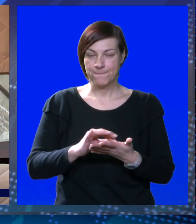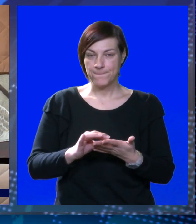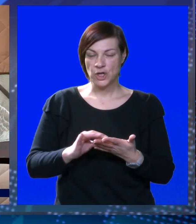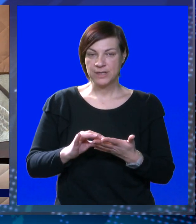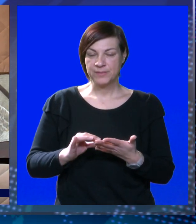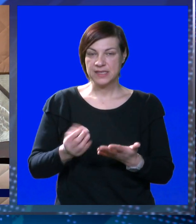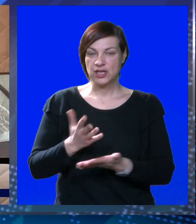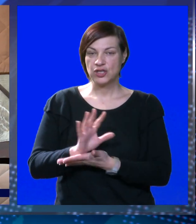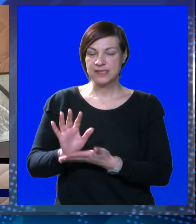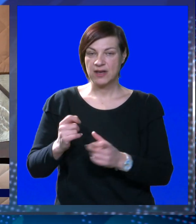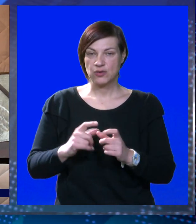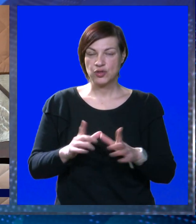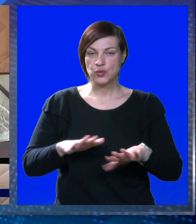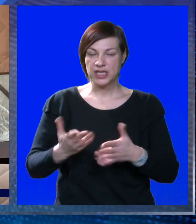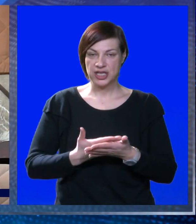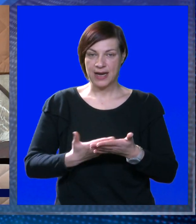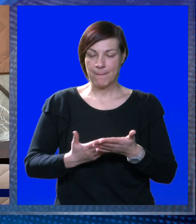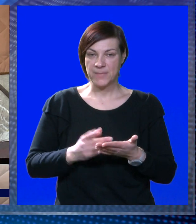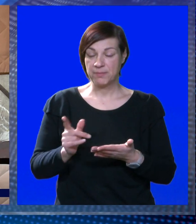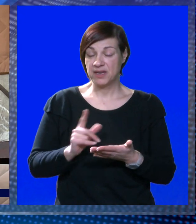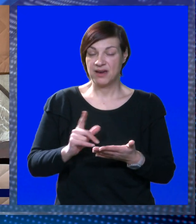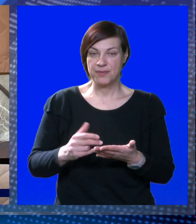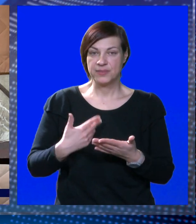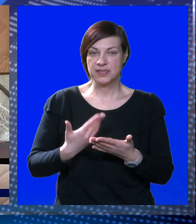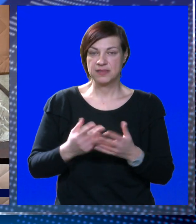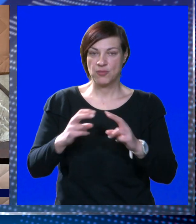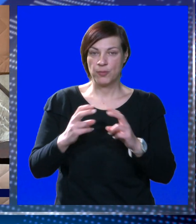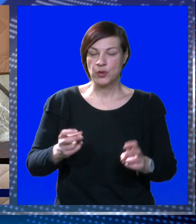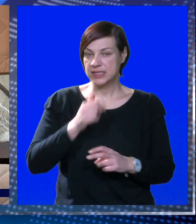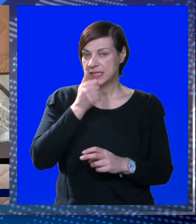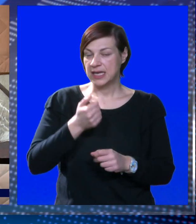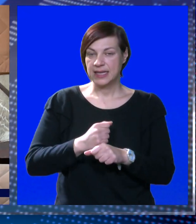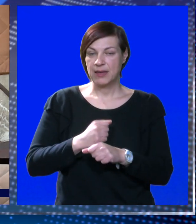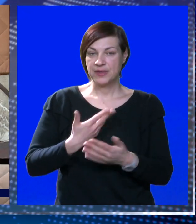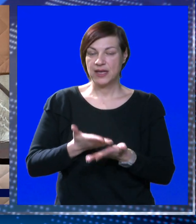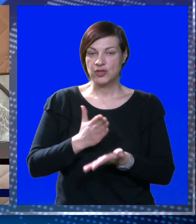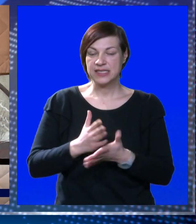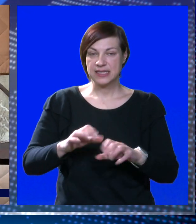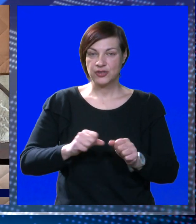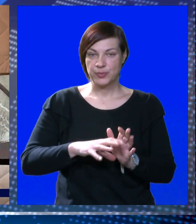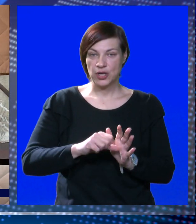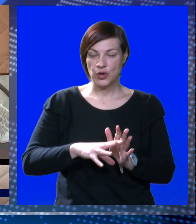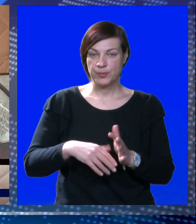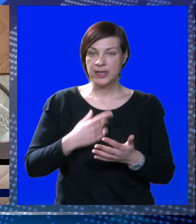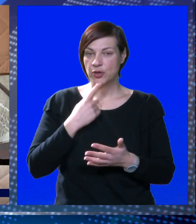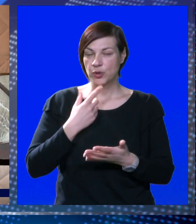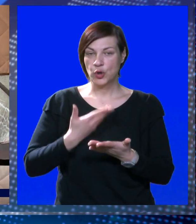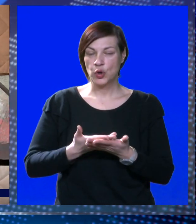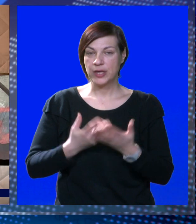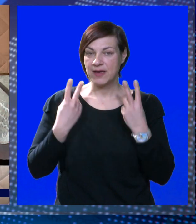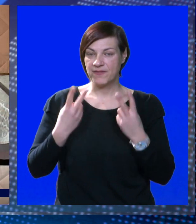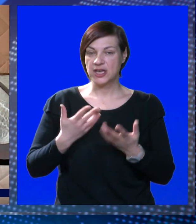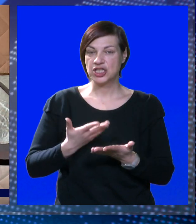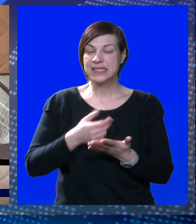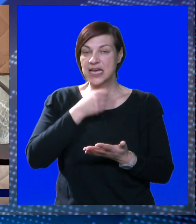potpisan od svakog sugrađa na papir, ne bismo most nikad napravili tako ni centar za gospodaranje otpadom, koji je